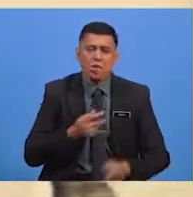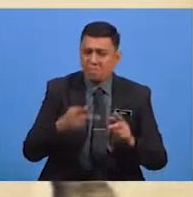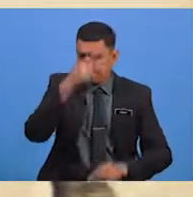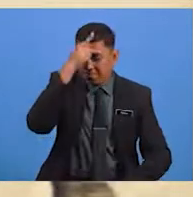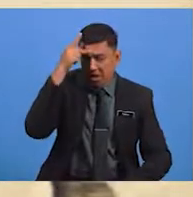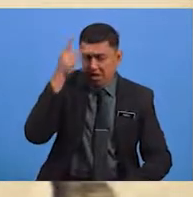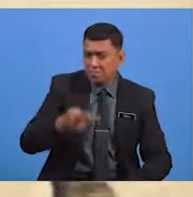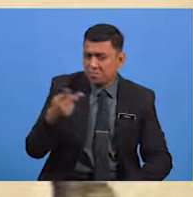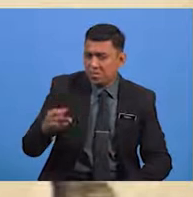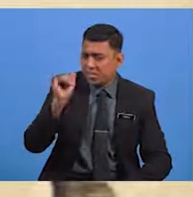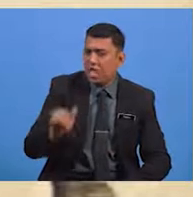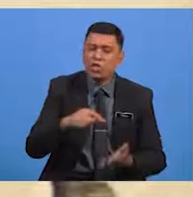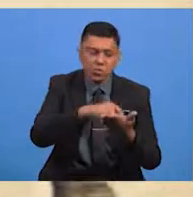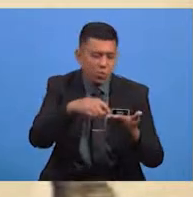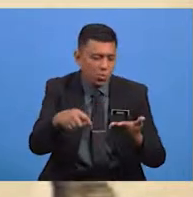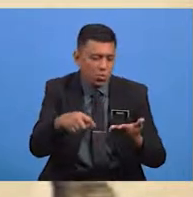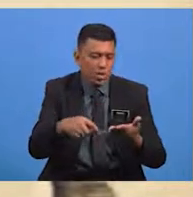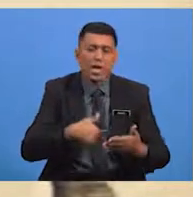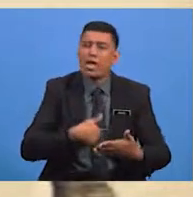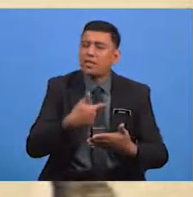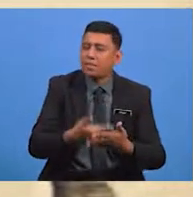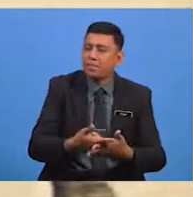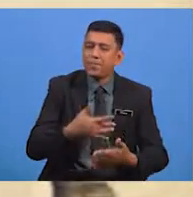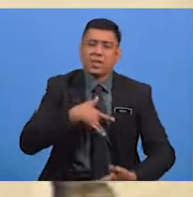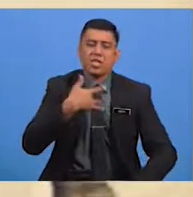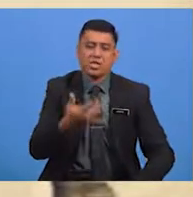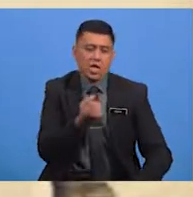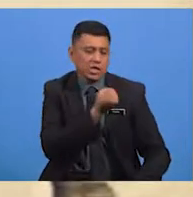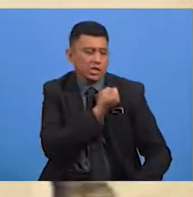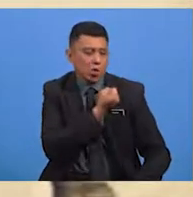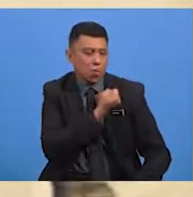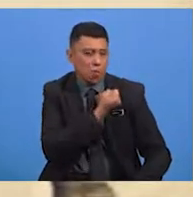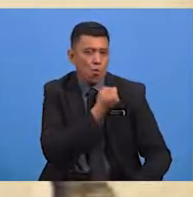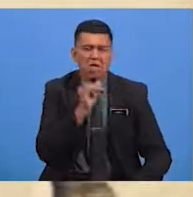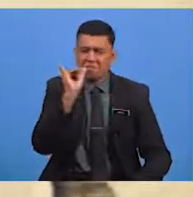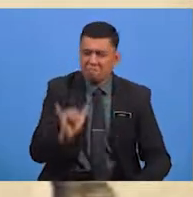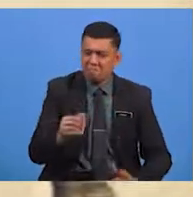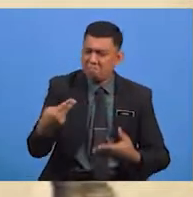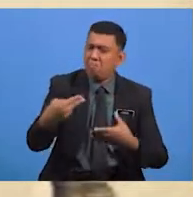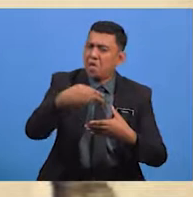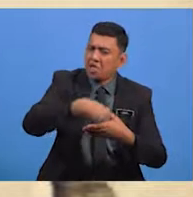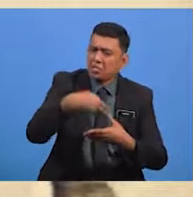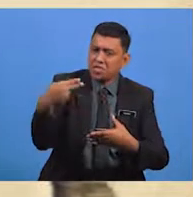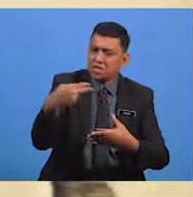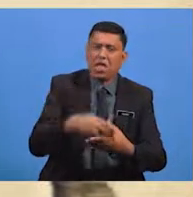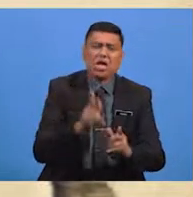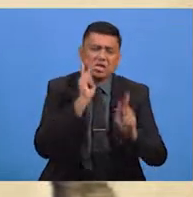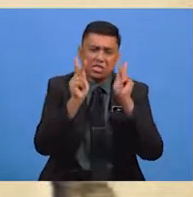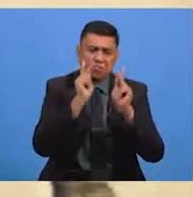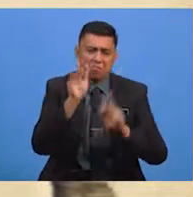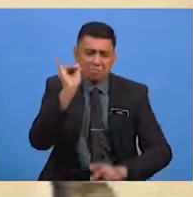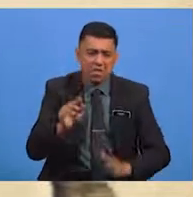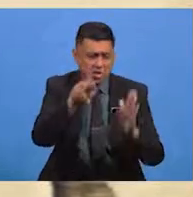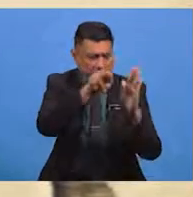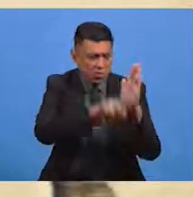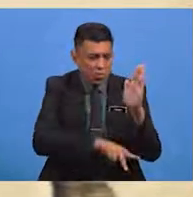perkara Yang ditulis Adalah lahir Dari perasaan Kecewanya Yang menghasilkan Kata-kata Yang